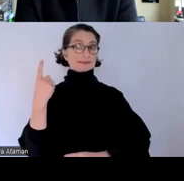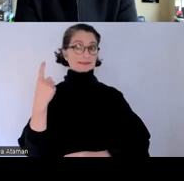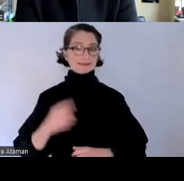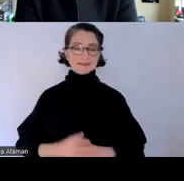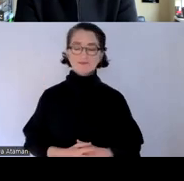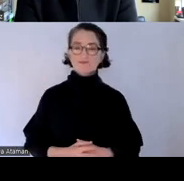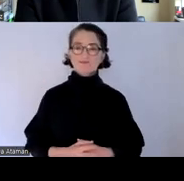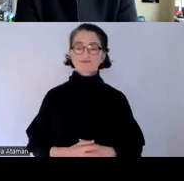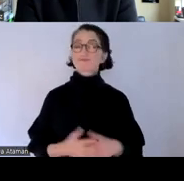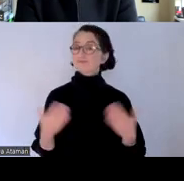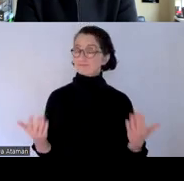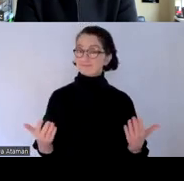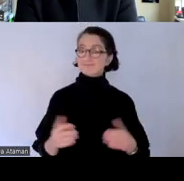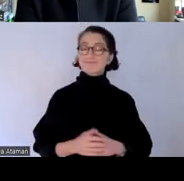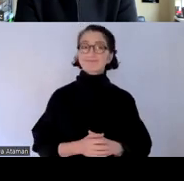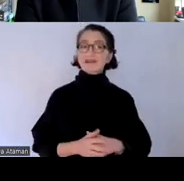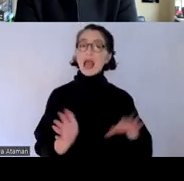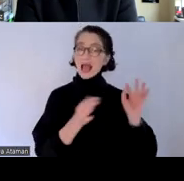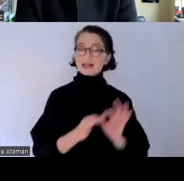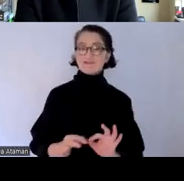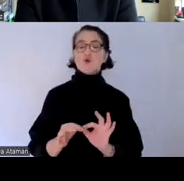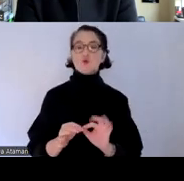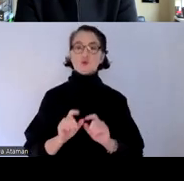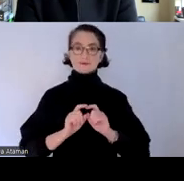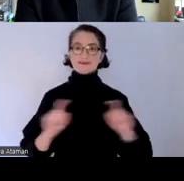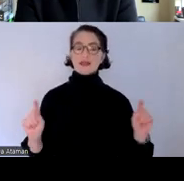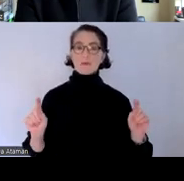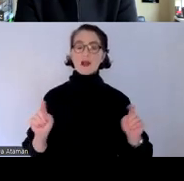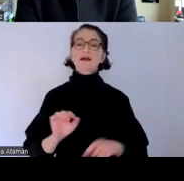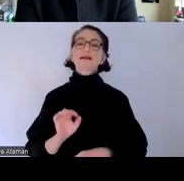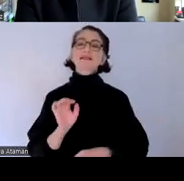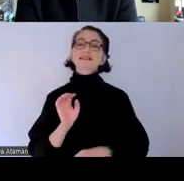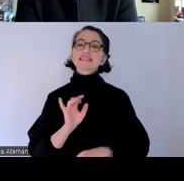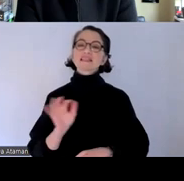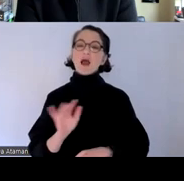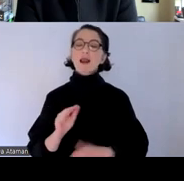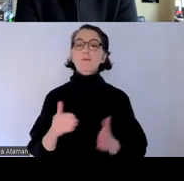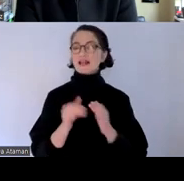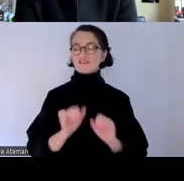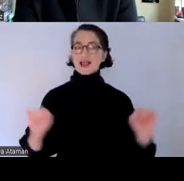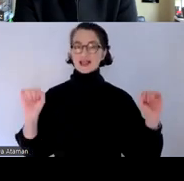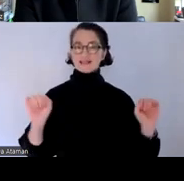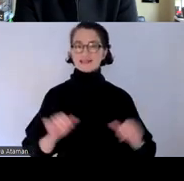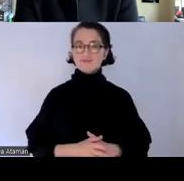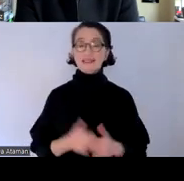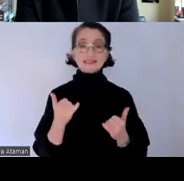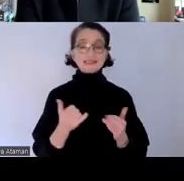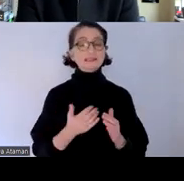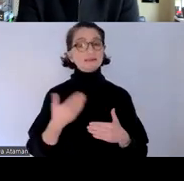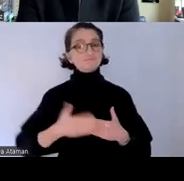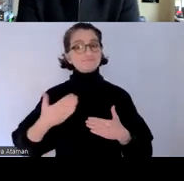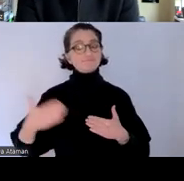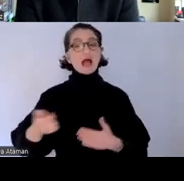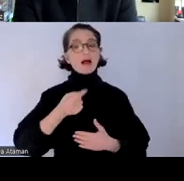zur digitalen barrierefreiheit und wir werden diese webinar reihe jetzt im